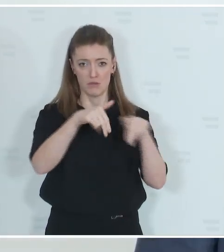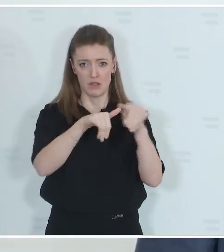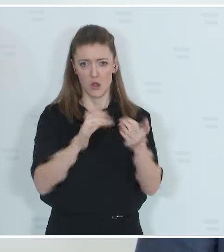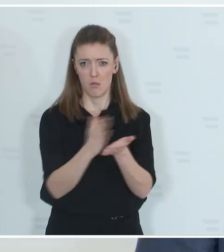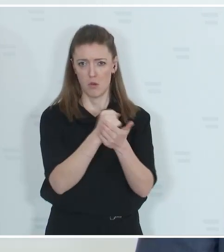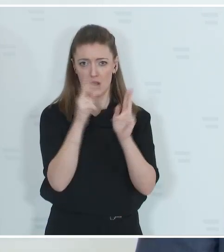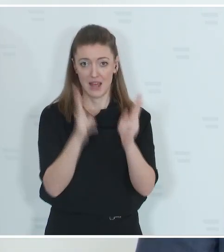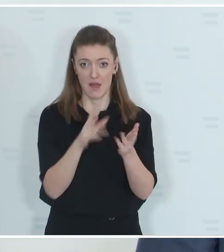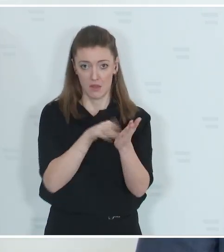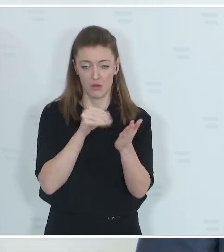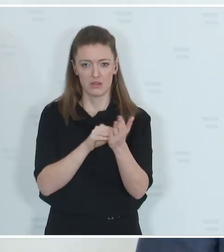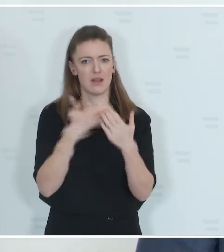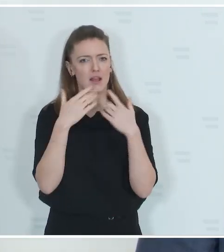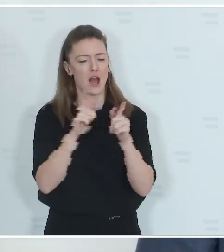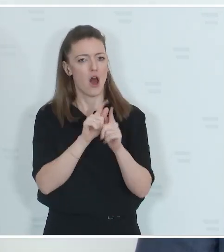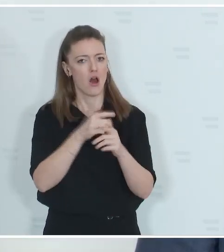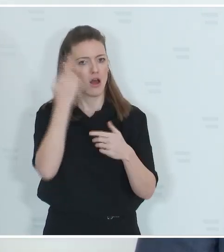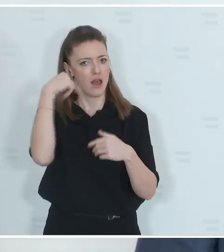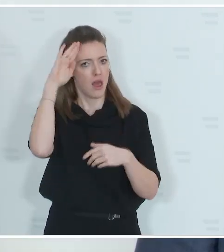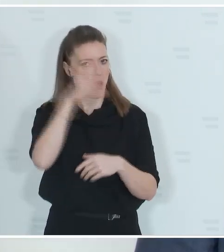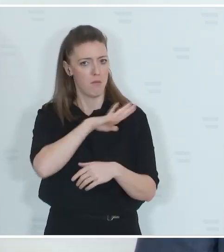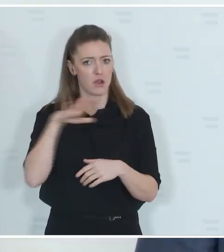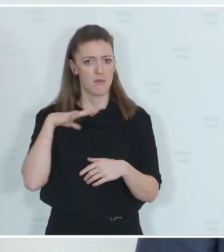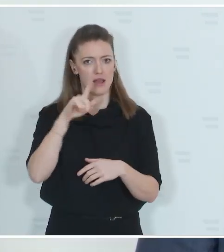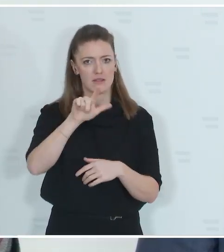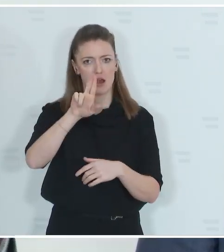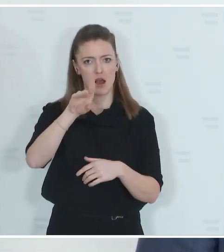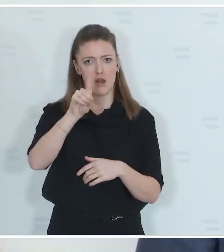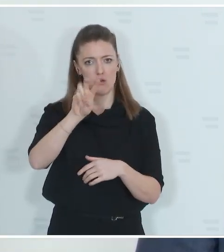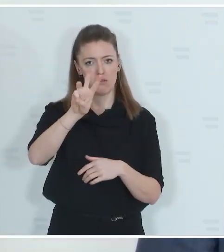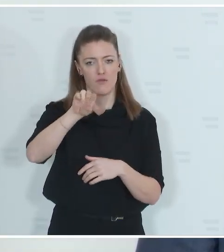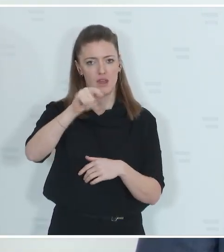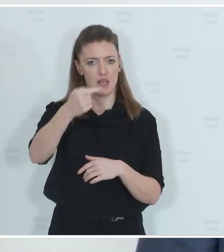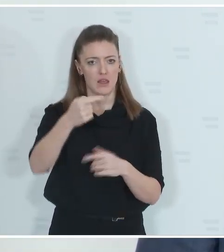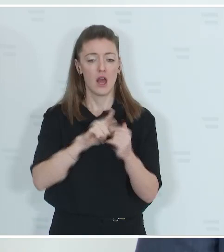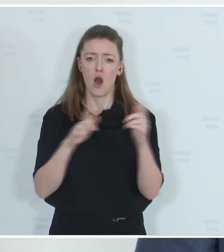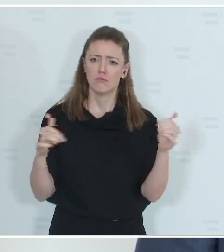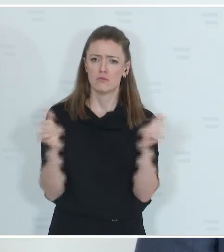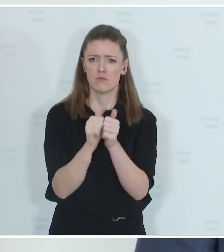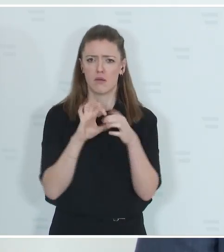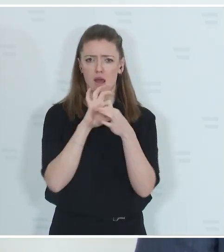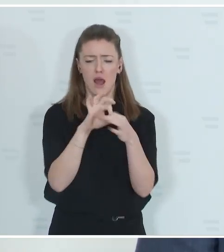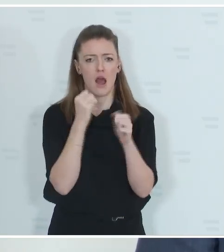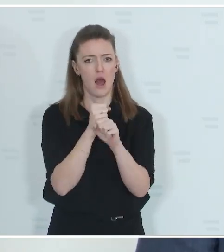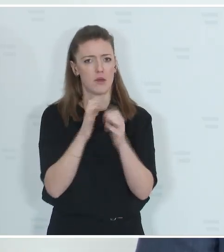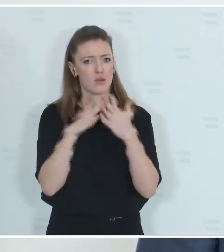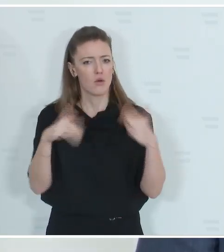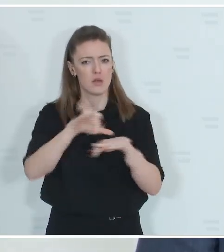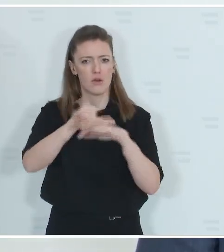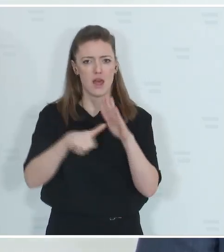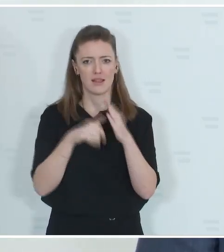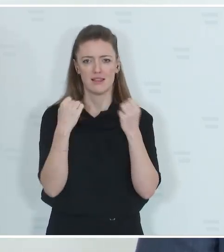bei der Stadt Wien, Bürgermeister Michael Ludwig, wo wir in enger Abstimmung mit der Stadt Wien dieses große Projekt, dieses